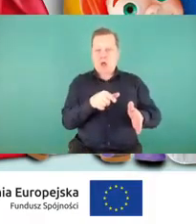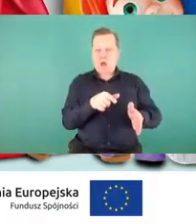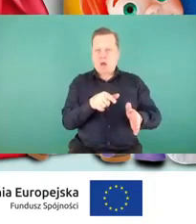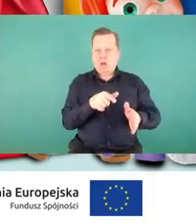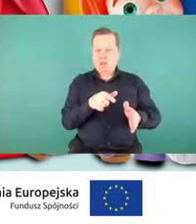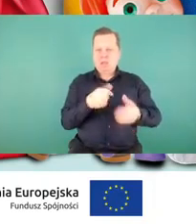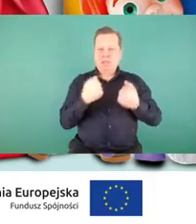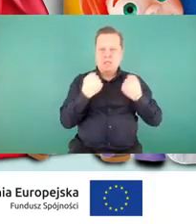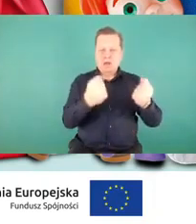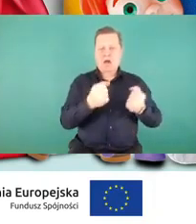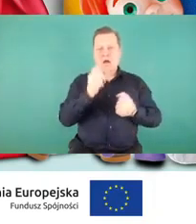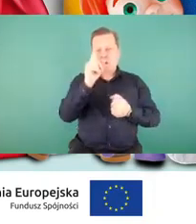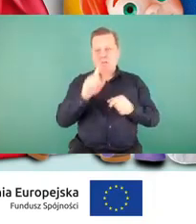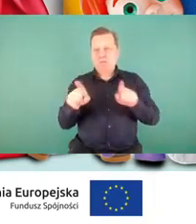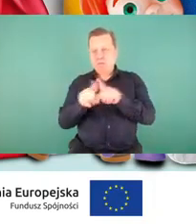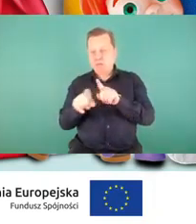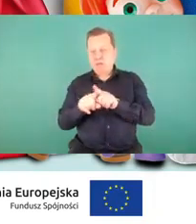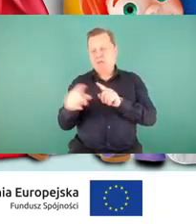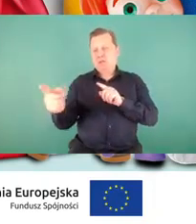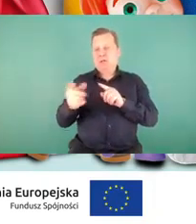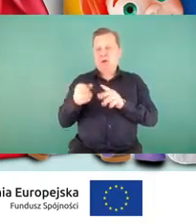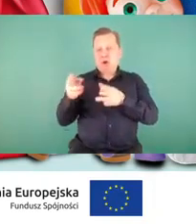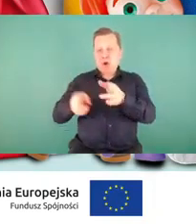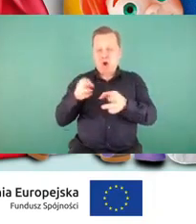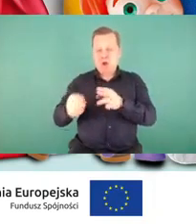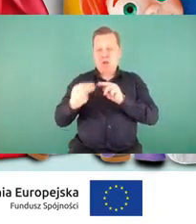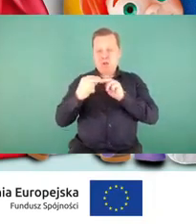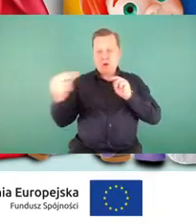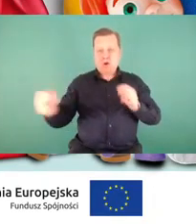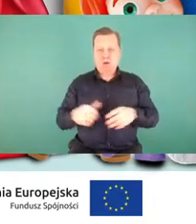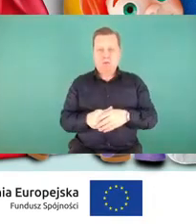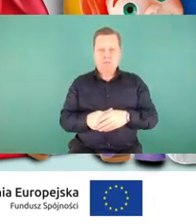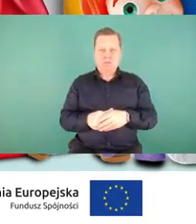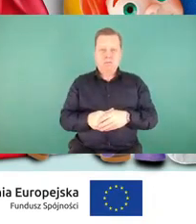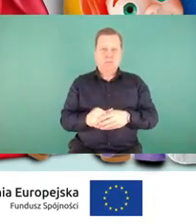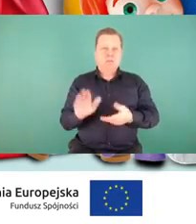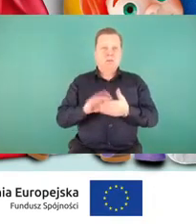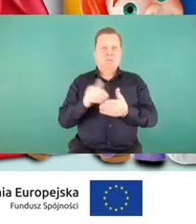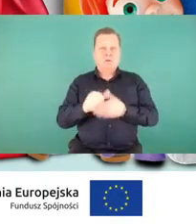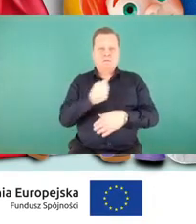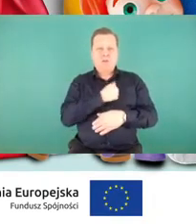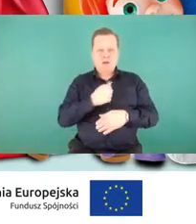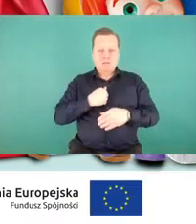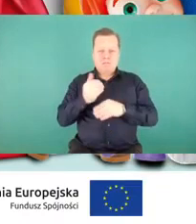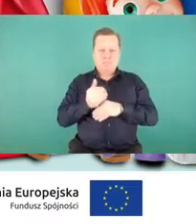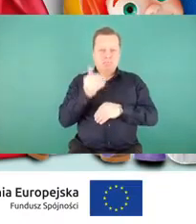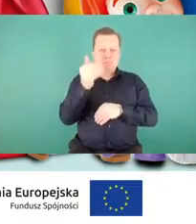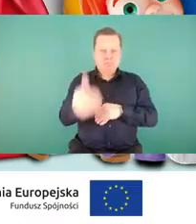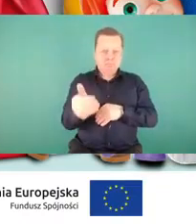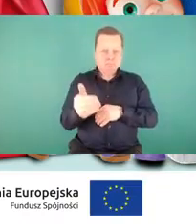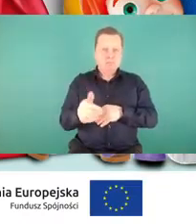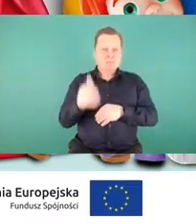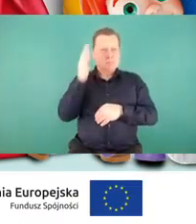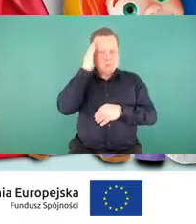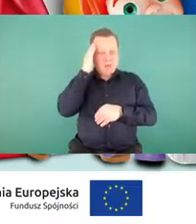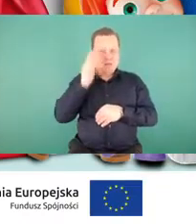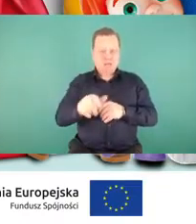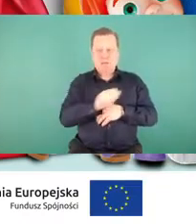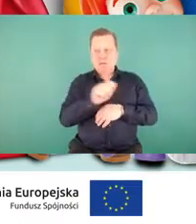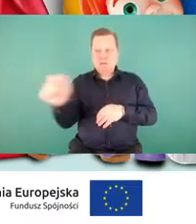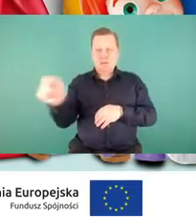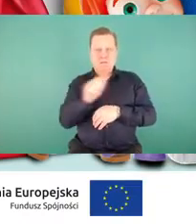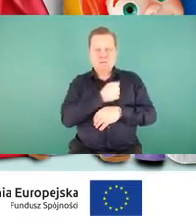tory kolejowe, gdzie rodzice mieszkają, czy w podwarszawskich miejscowościach, gdzie dojeżdżają. I to też jest niezbędne, to aby